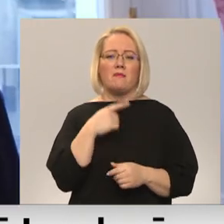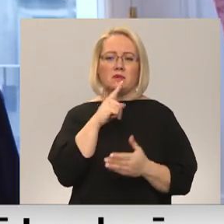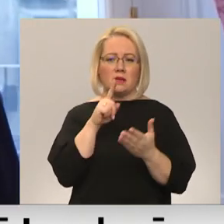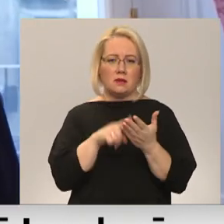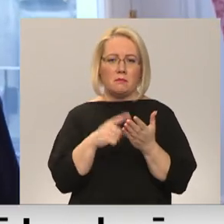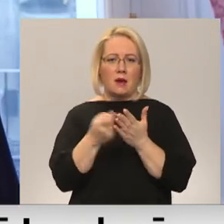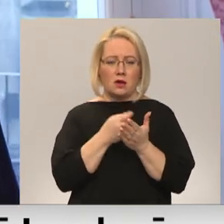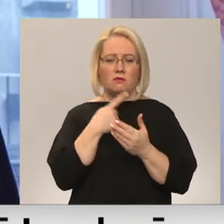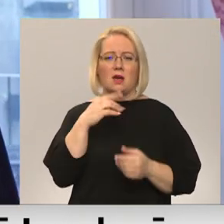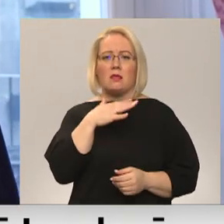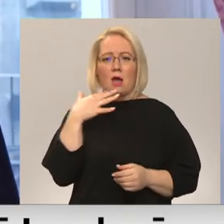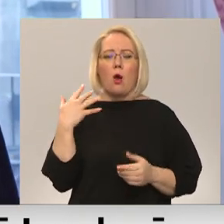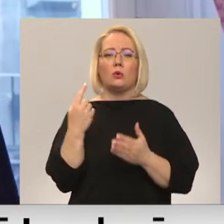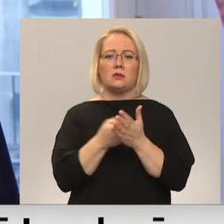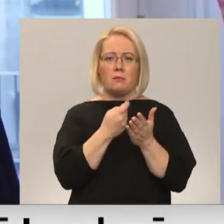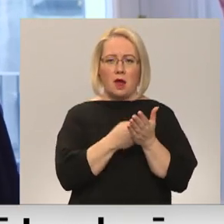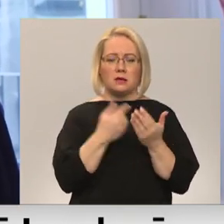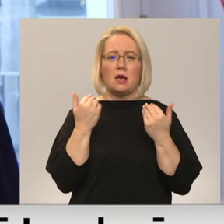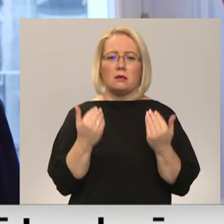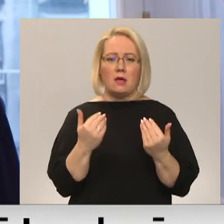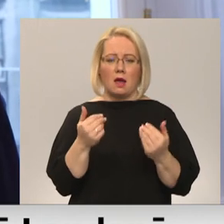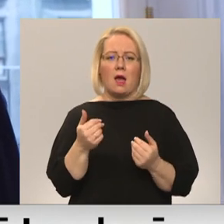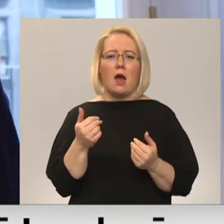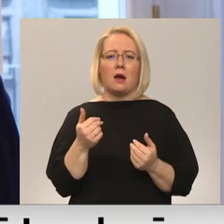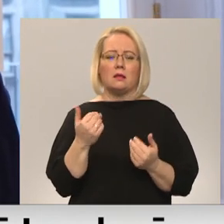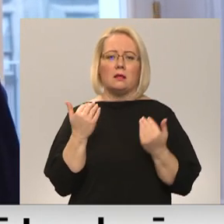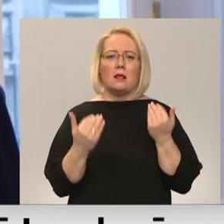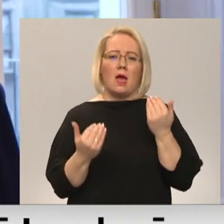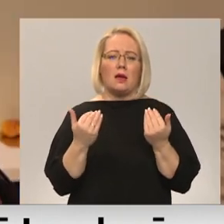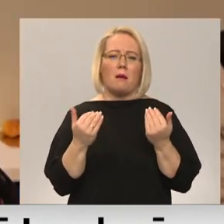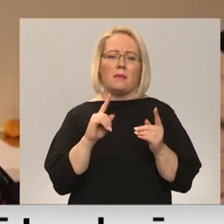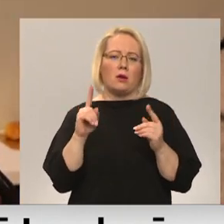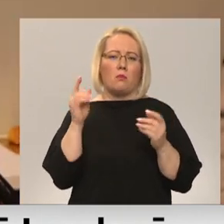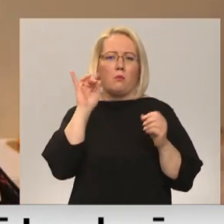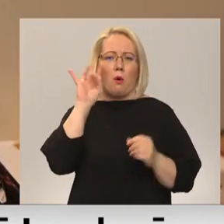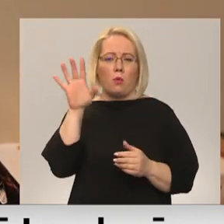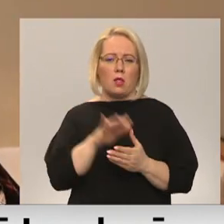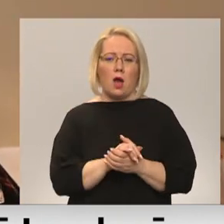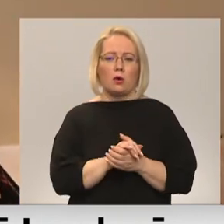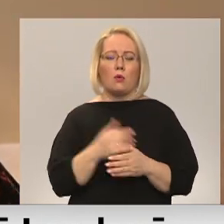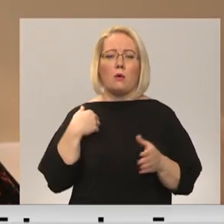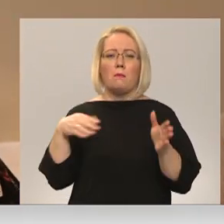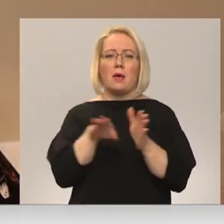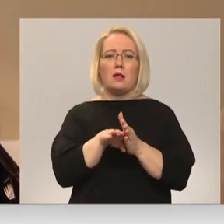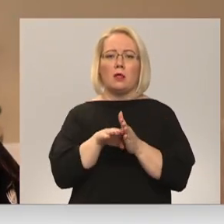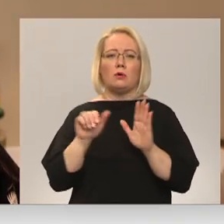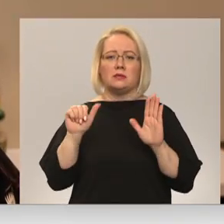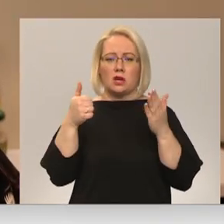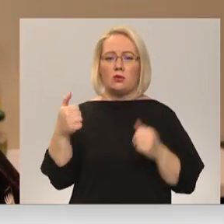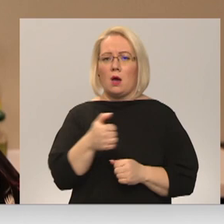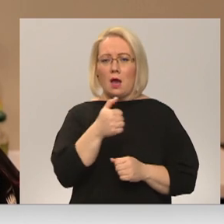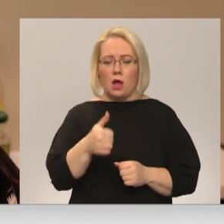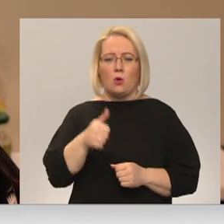Vispār prasa, jā, prasa tagad, tagad, jā, tas ir arī laikam populāri. Jau piedalos 8 gadu, es katru gadu es